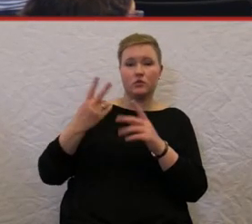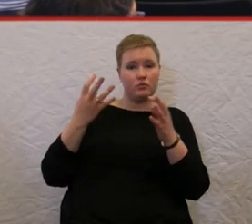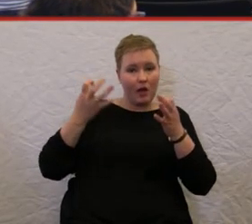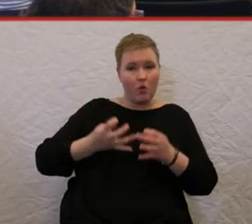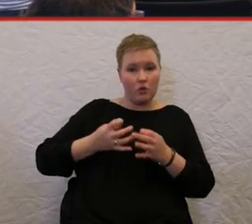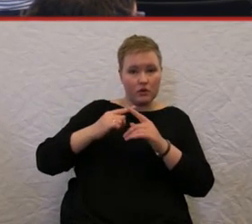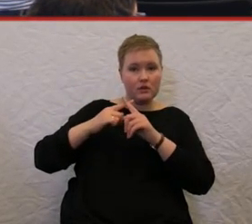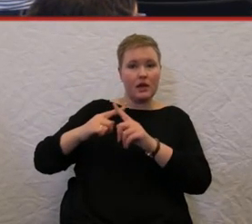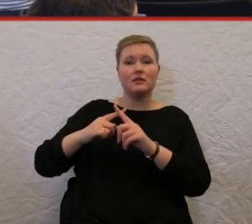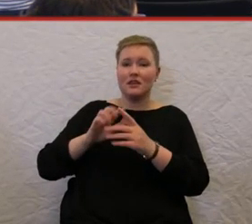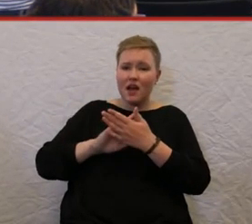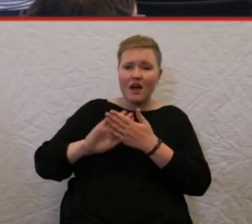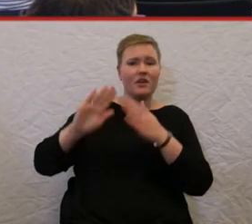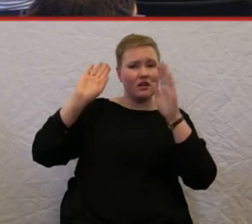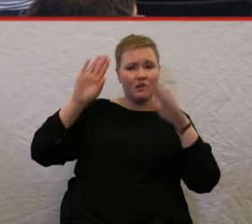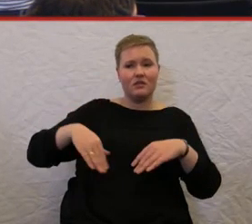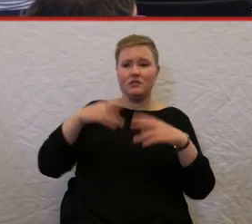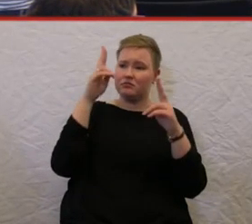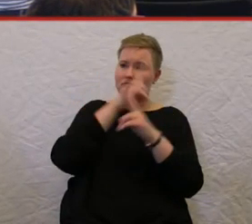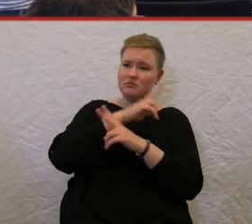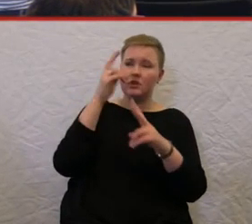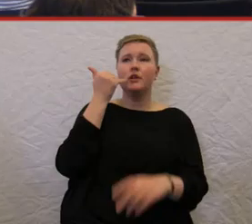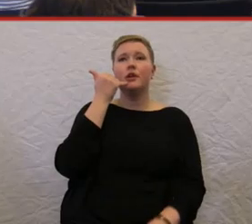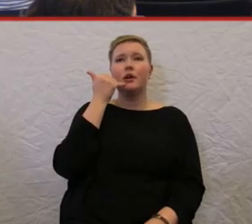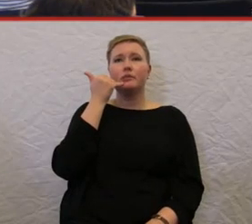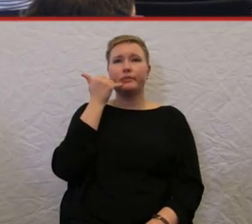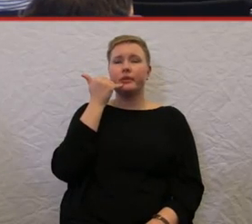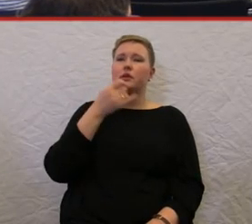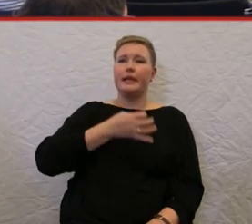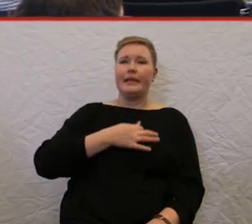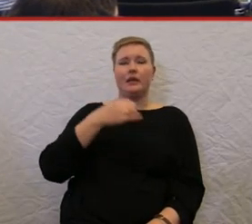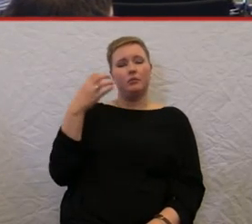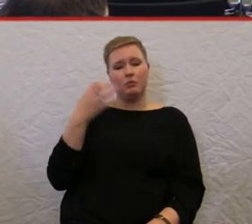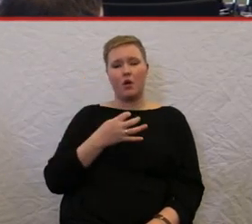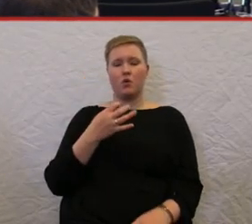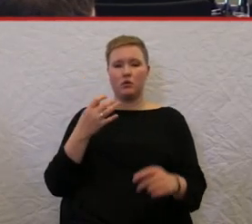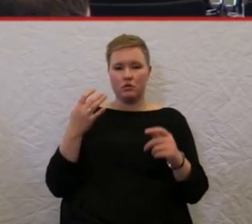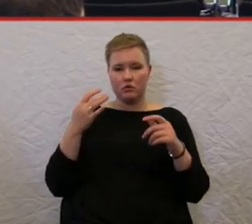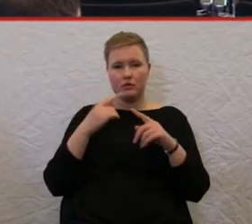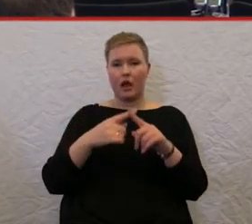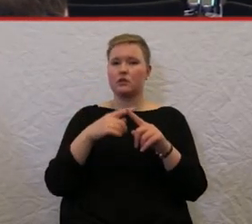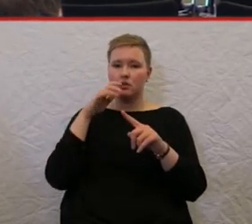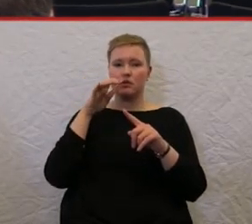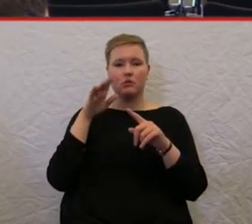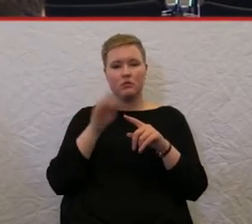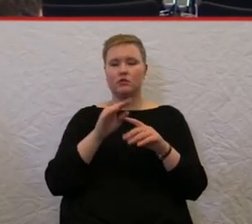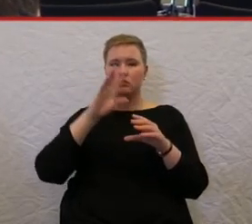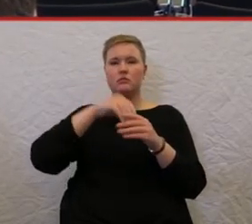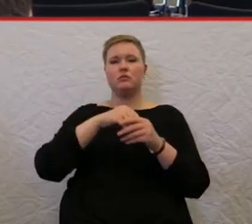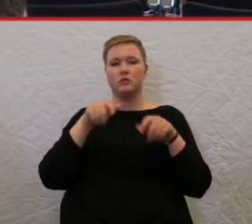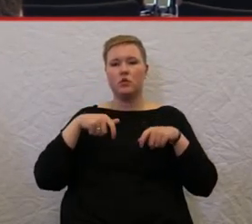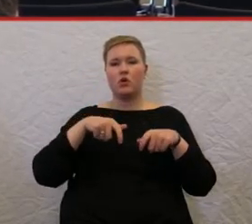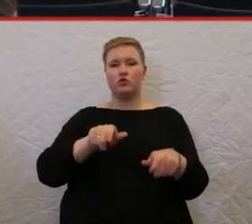dann einfach anrufen, sagen, bei der Taxi-Zentrale, ja, ich bin Rollstuhlfahrer, ich brauche eine